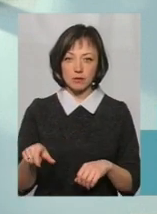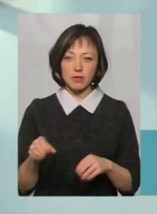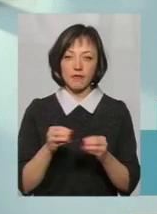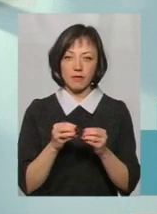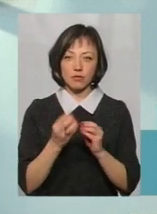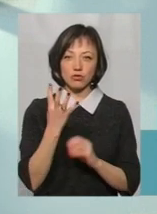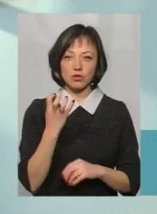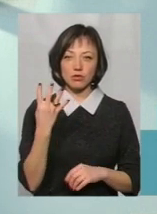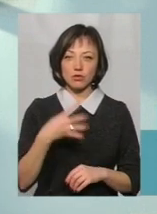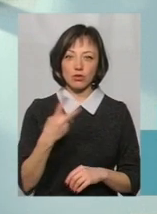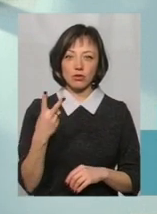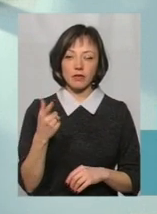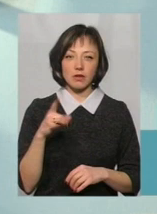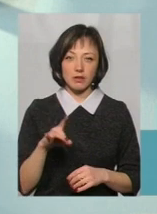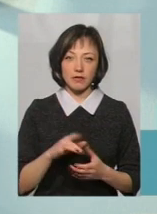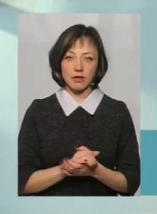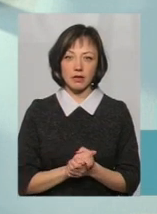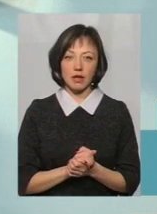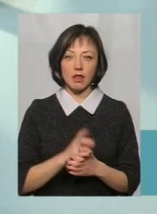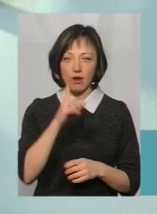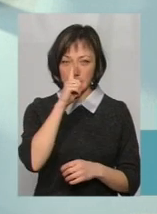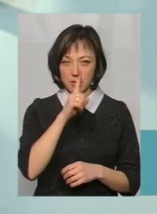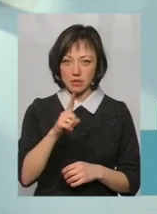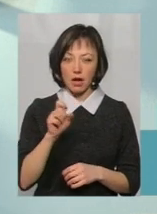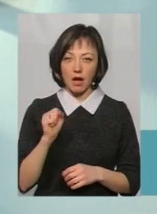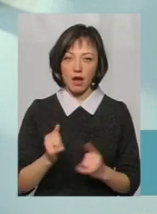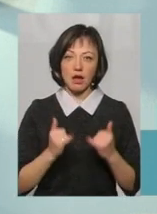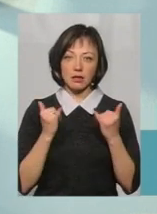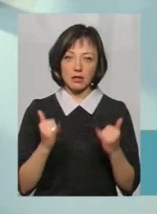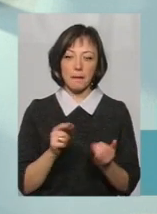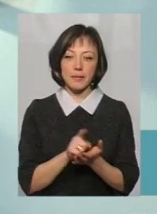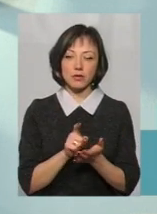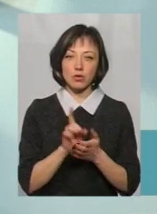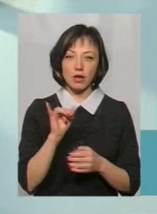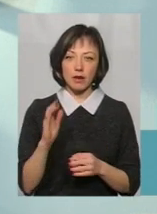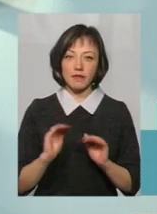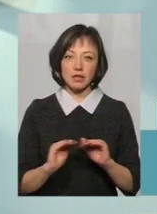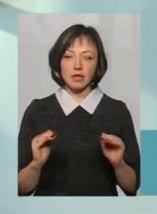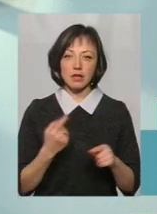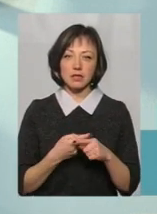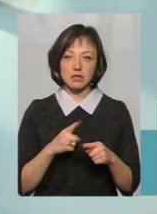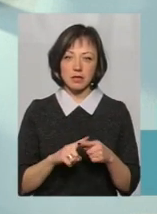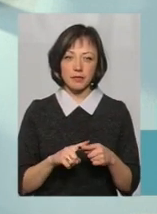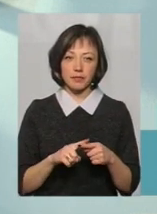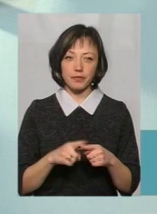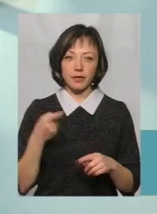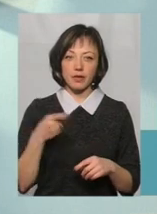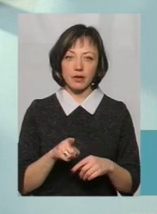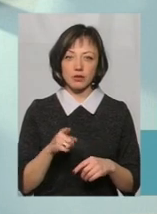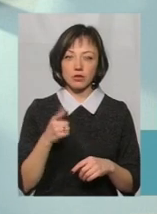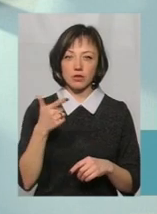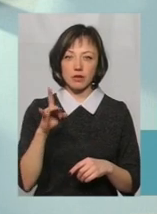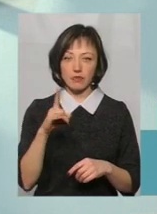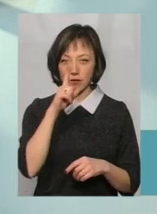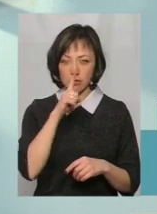самого початку, 442 гривні на місяць, а для пенсіонерів та дітей це тисячу гривень в